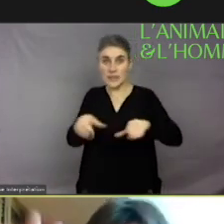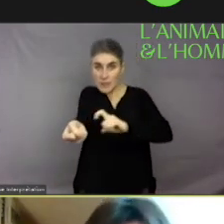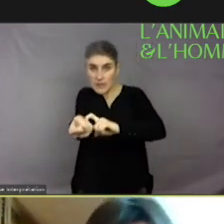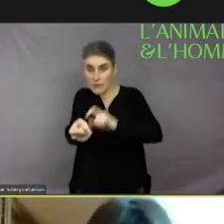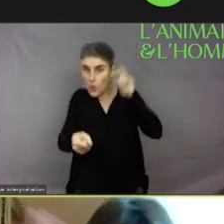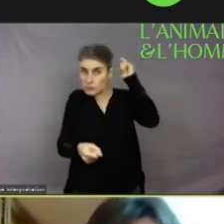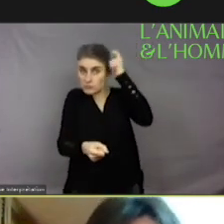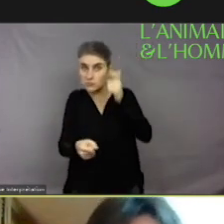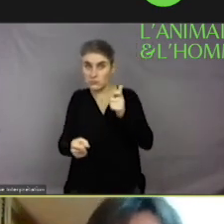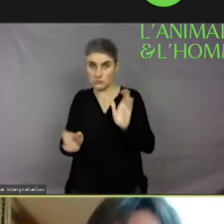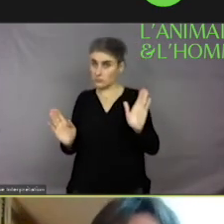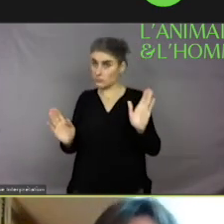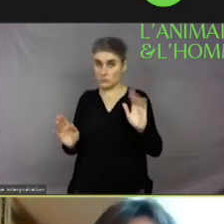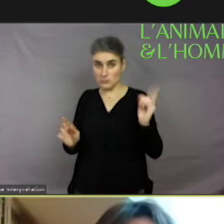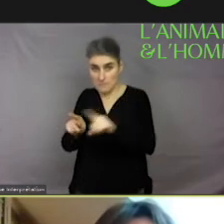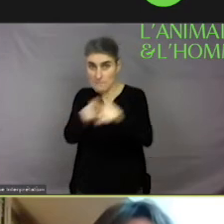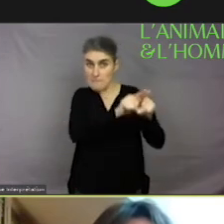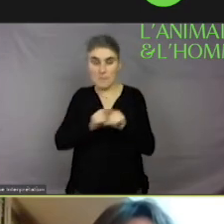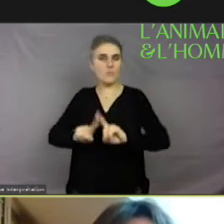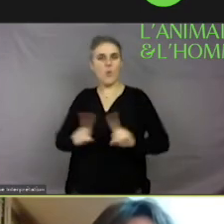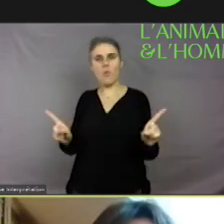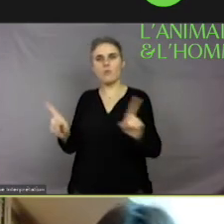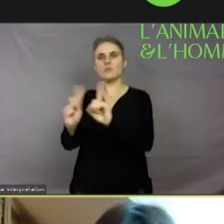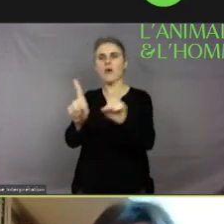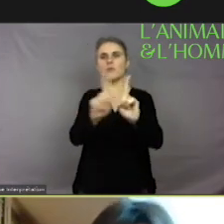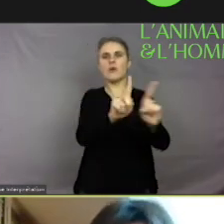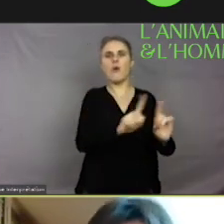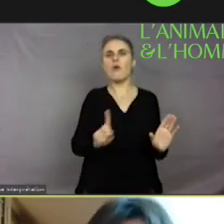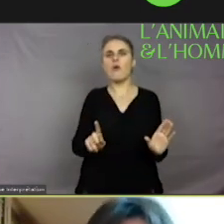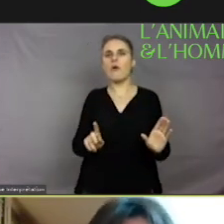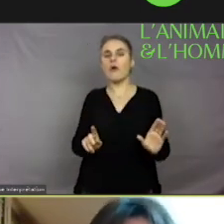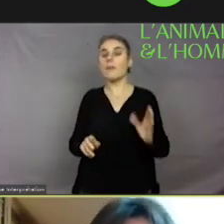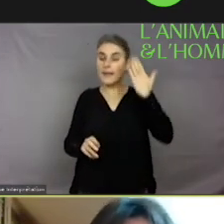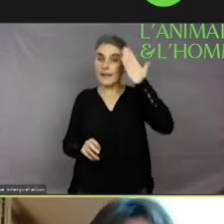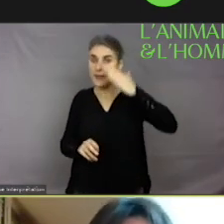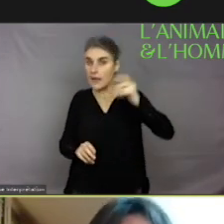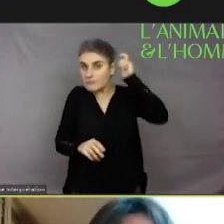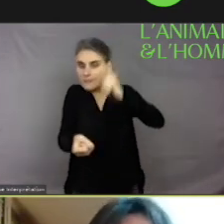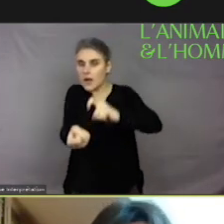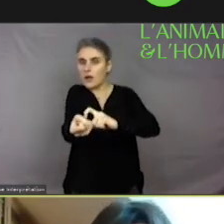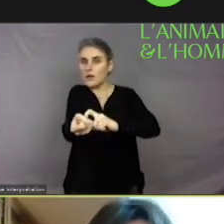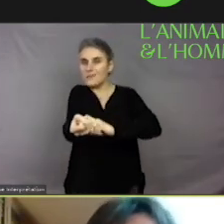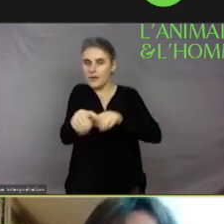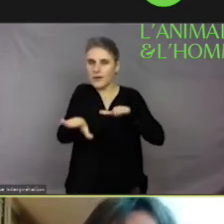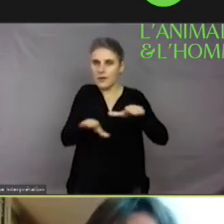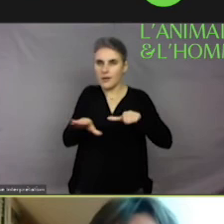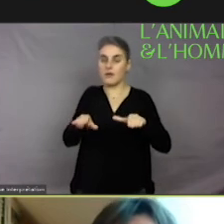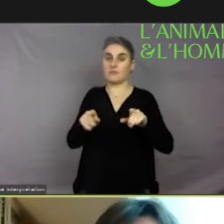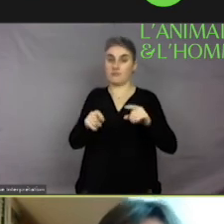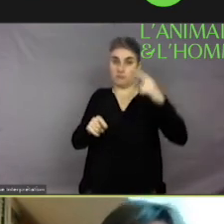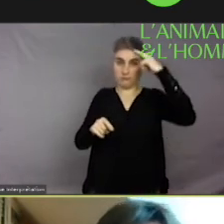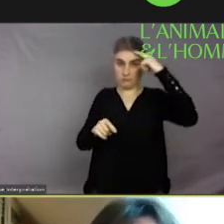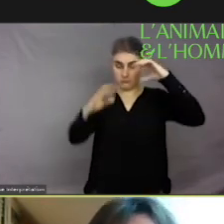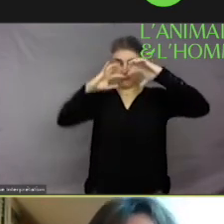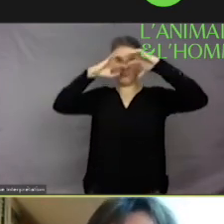rapport à la sphère animalière. Et c'est le système nerveux qui est très important et le système cérébral,